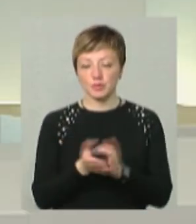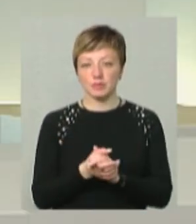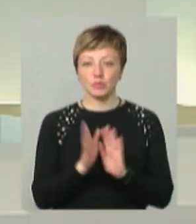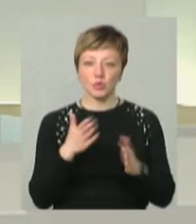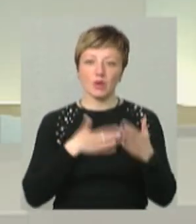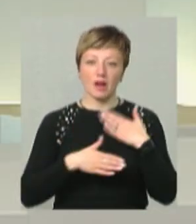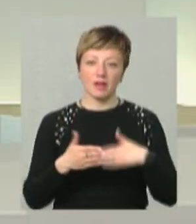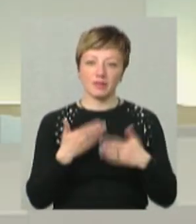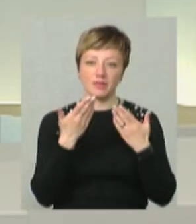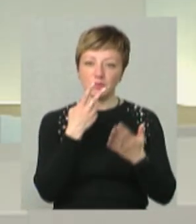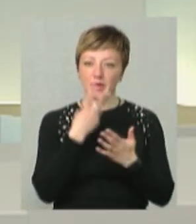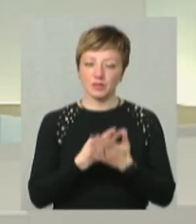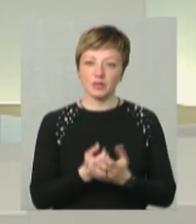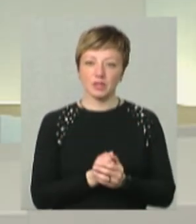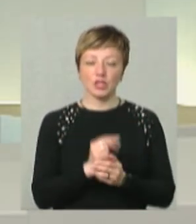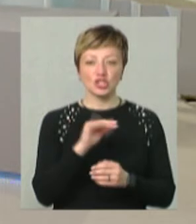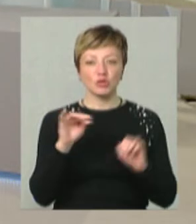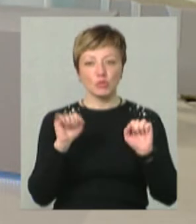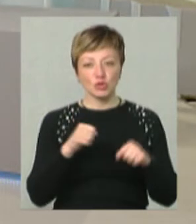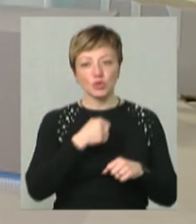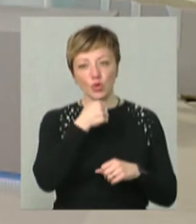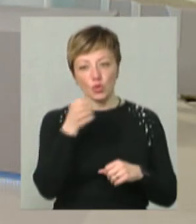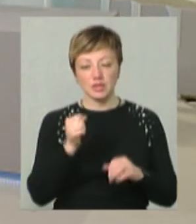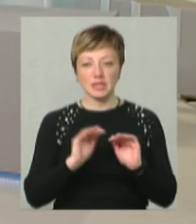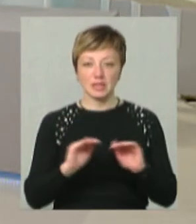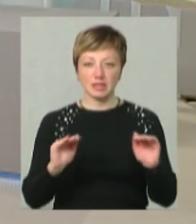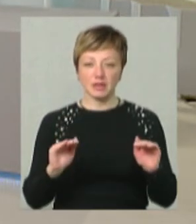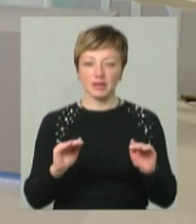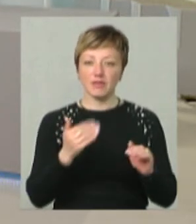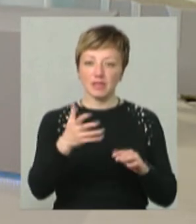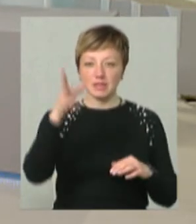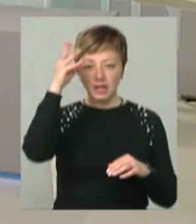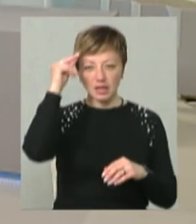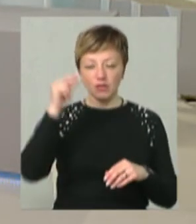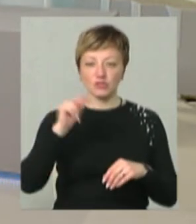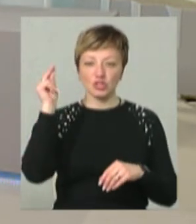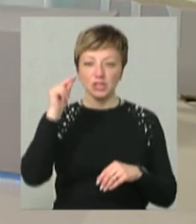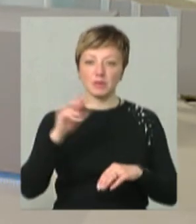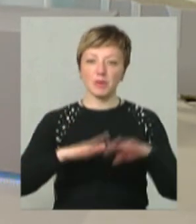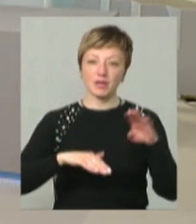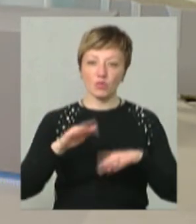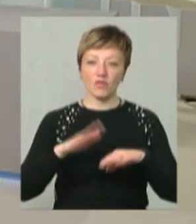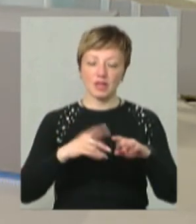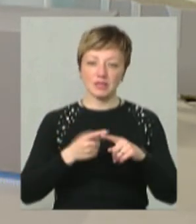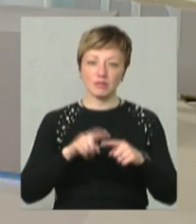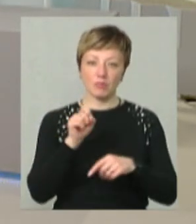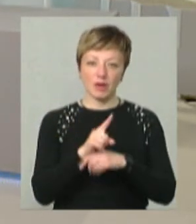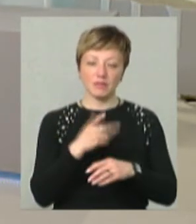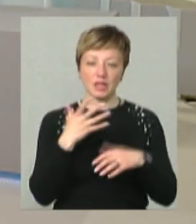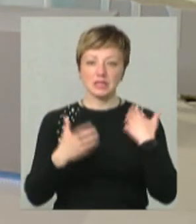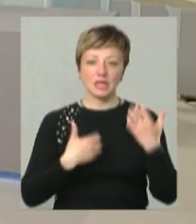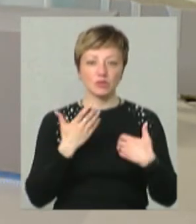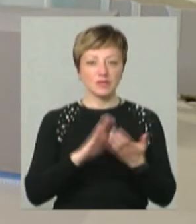я буду радий вас бачити. А скажіть, чи можуть дорослі, а можливо навіть діти, от від вас навчитися і потім практикувати ці вправи у таких